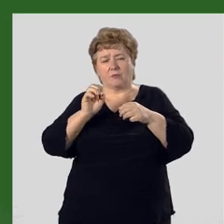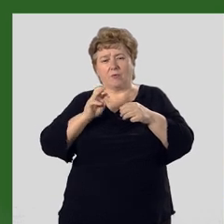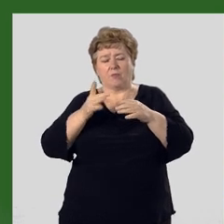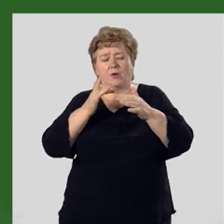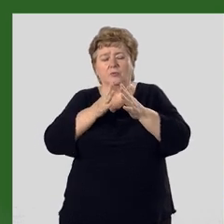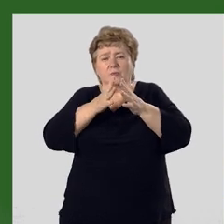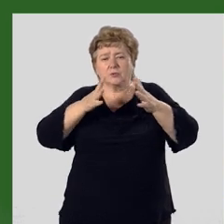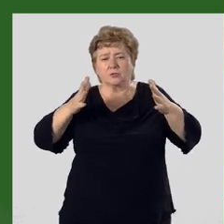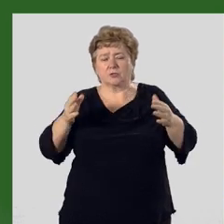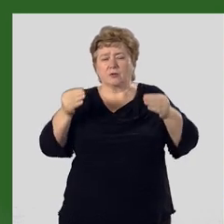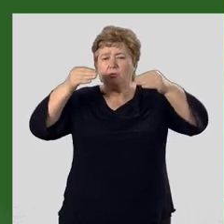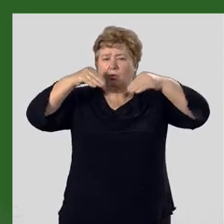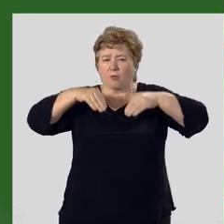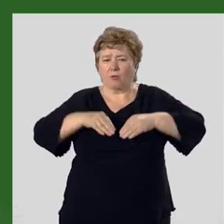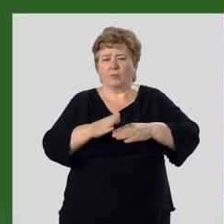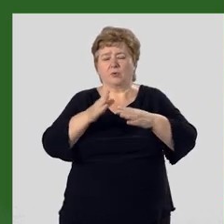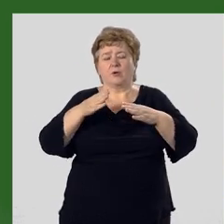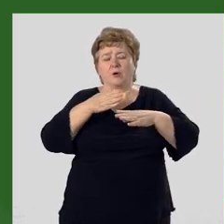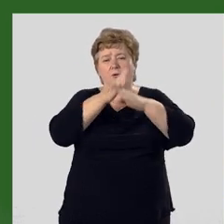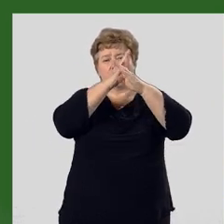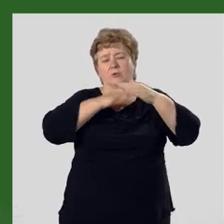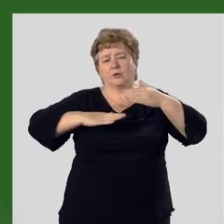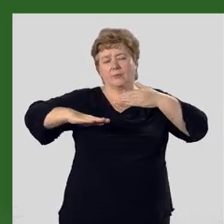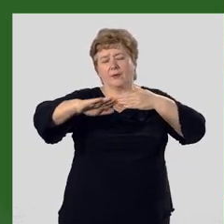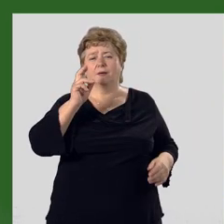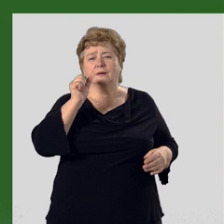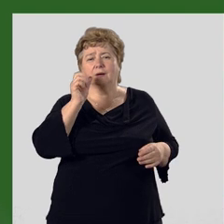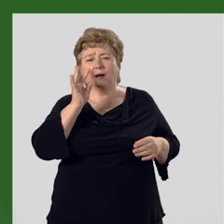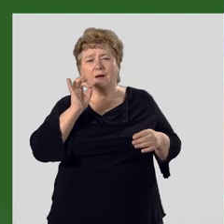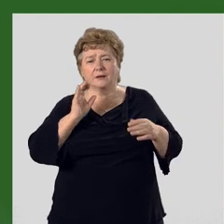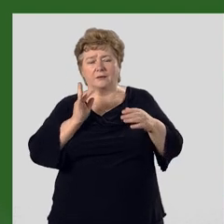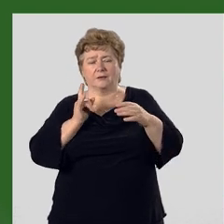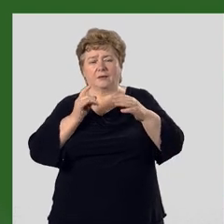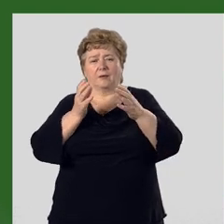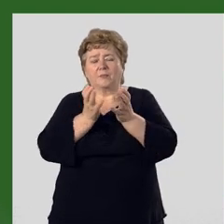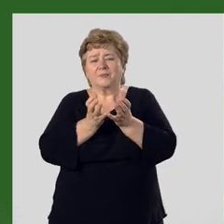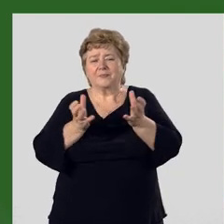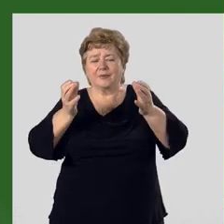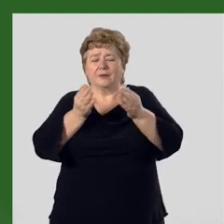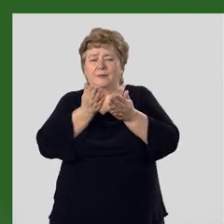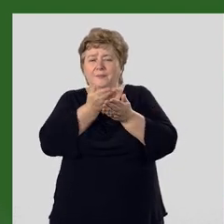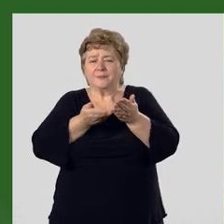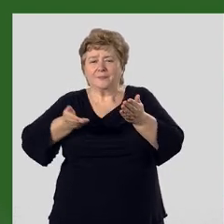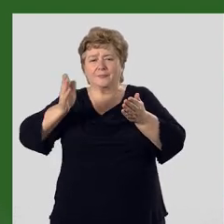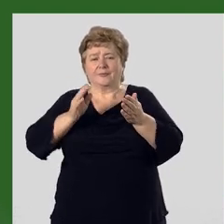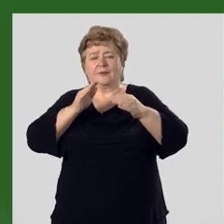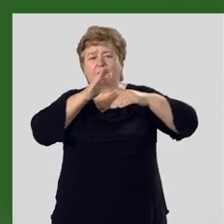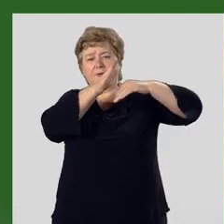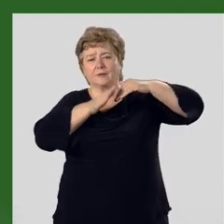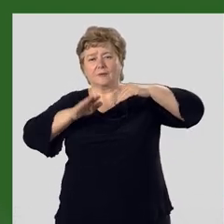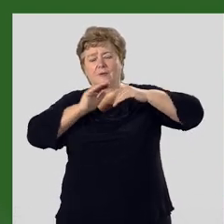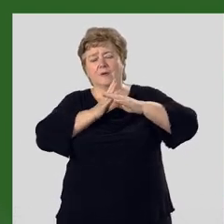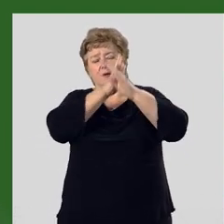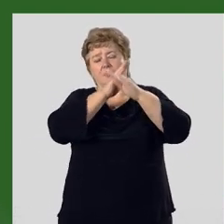которые расширяют и углубляют горные долины. Кары – чашеобразные выемки на склонах гор,